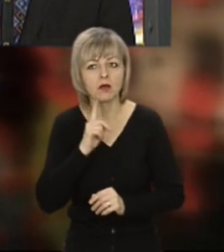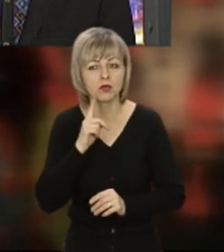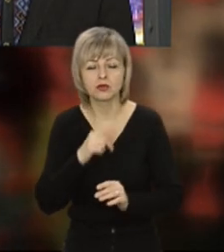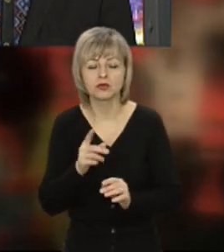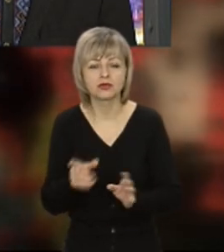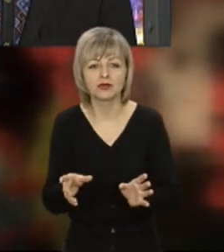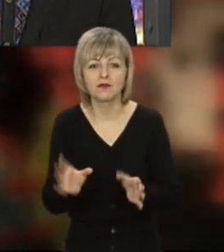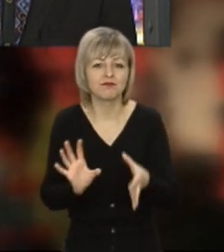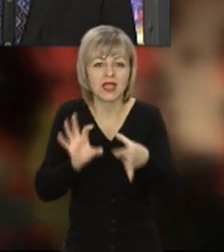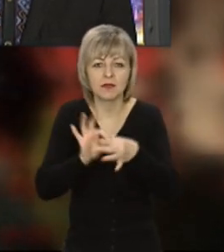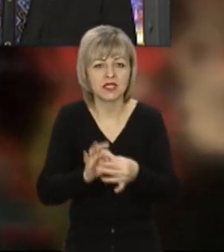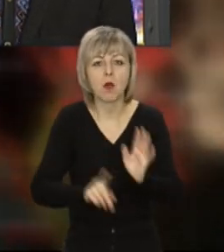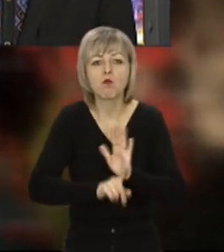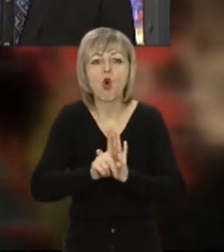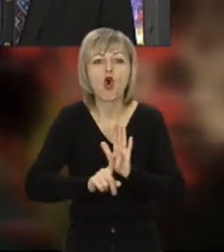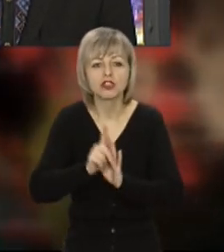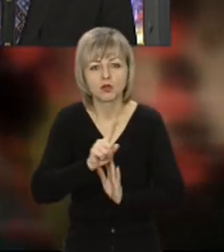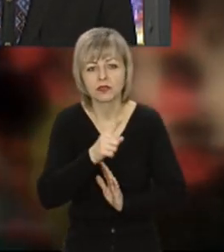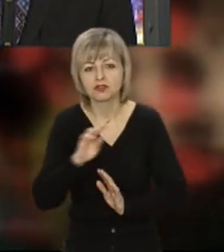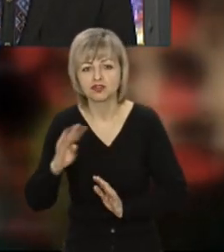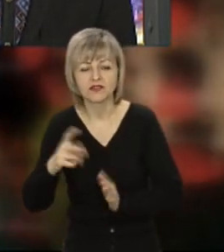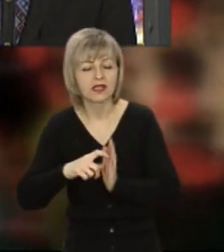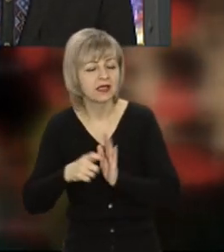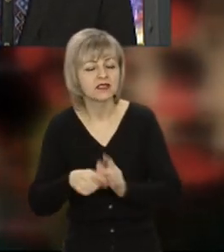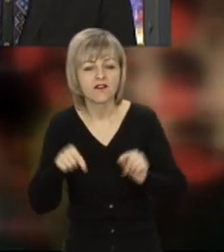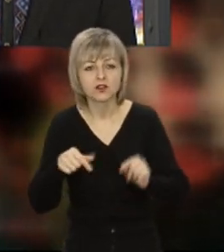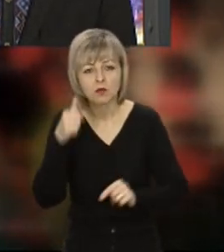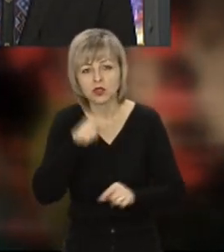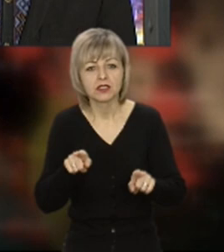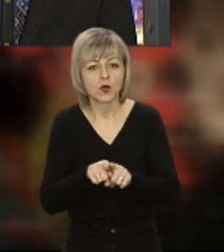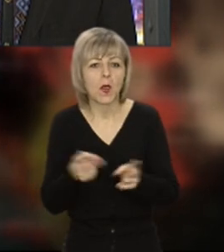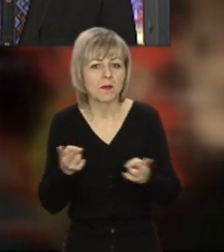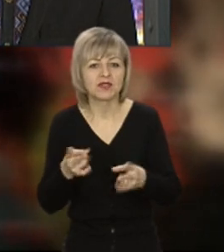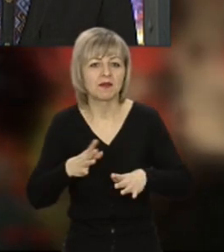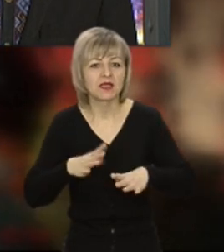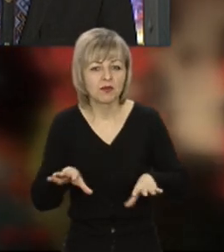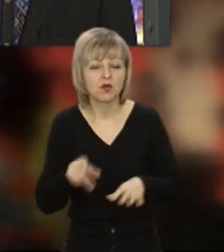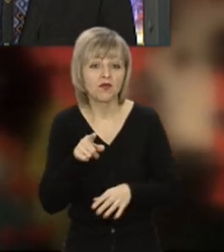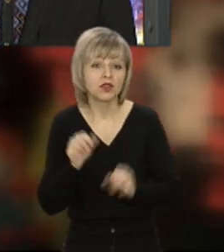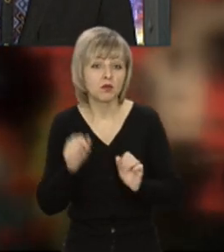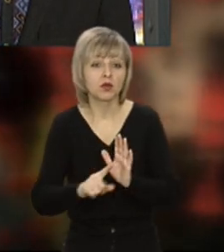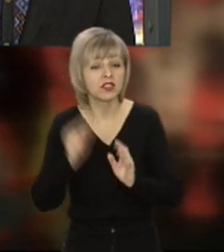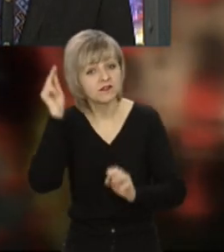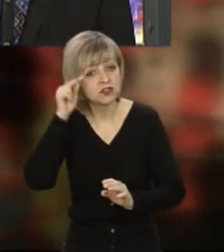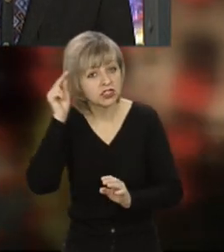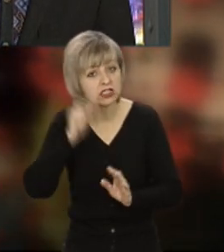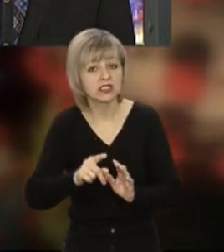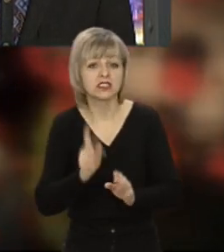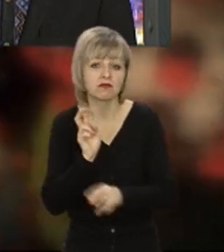початкові класи, тому що там такої потреби цього року не виникло, тому що вони мали можливість навчатися